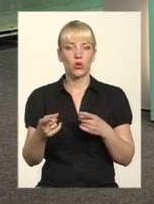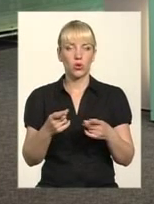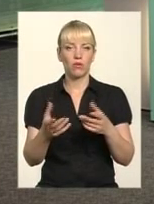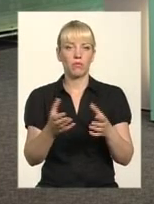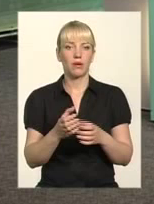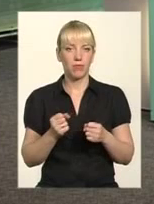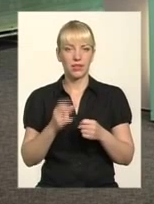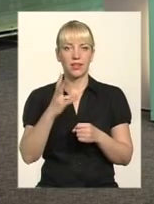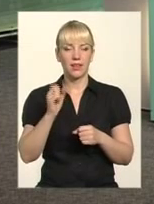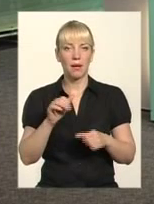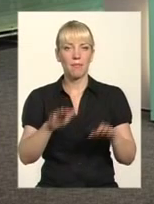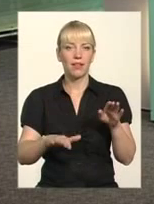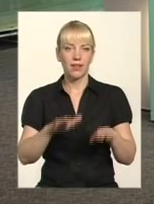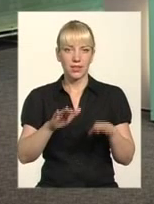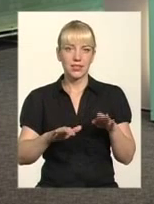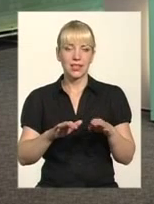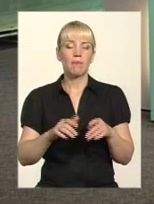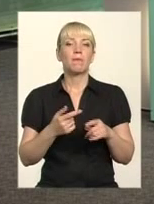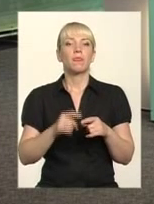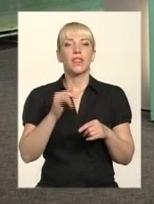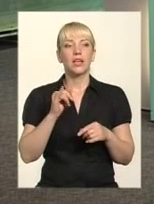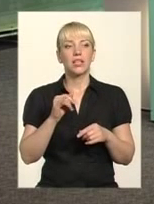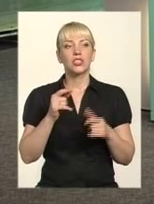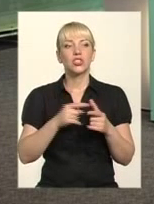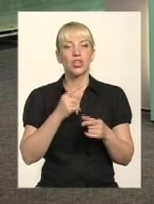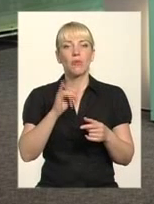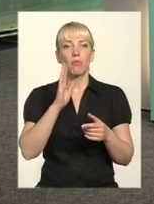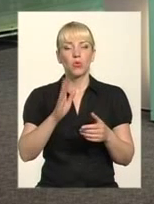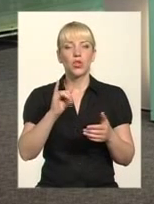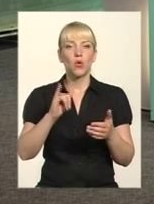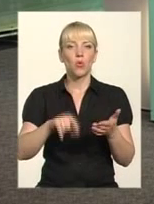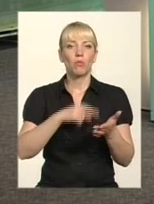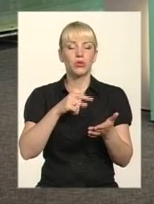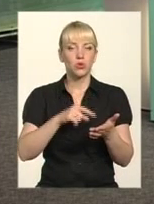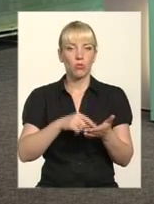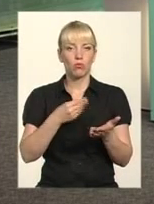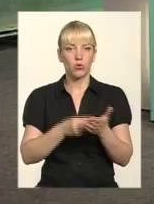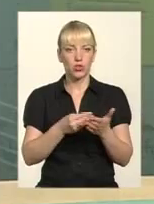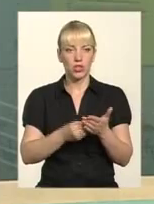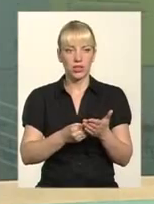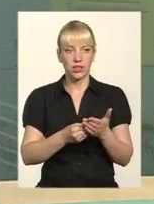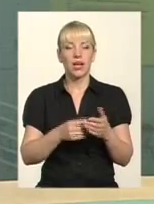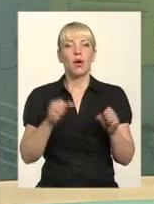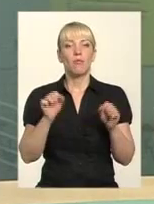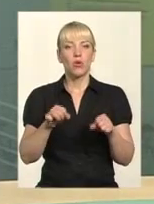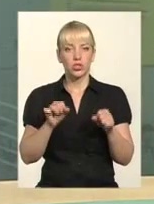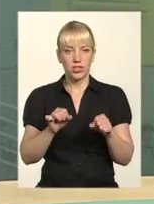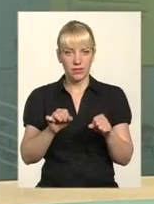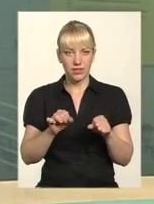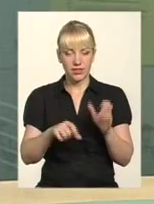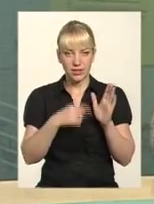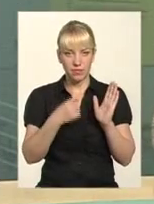Чи буде в міському бюджеті можливість для всіх тих ОСББ? Раніше була така практика, що